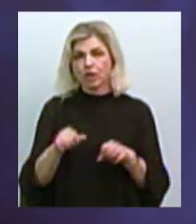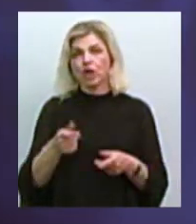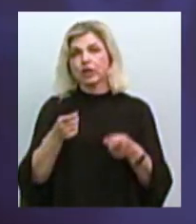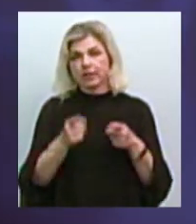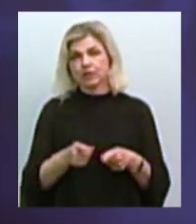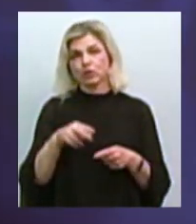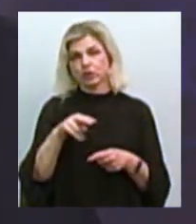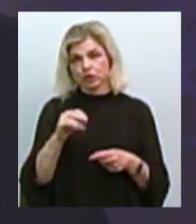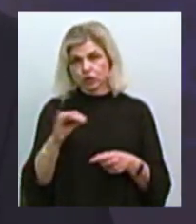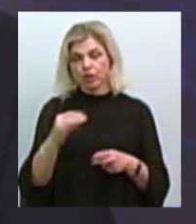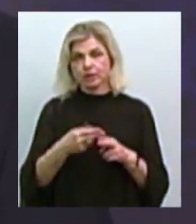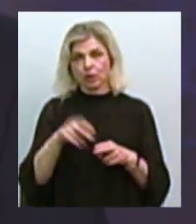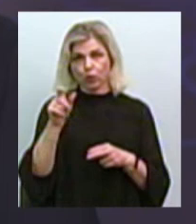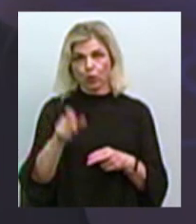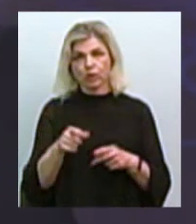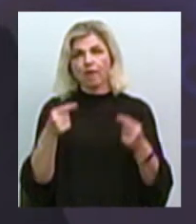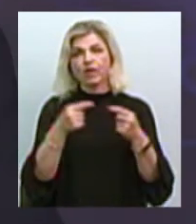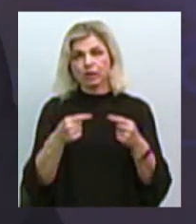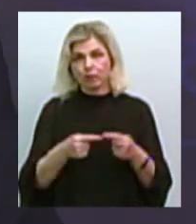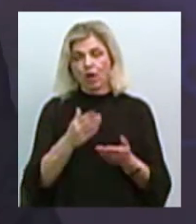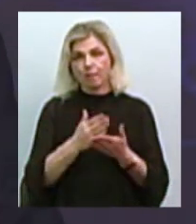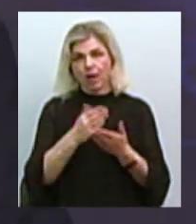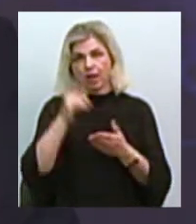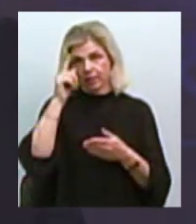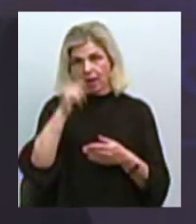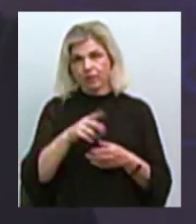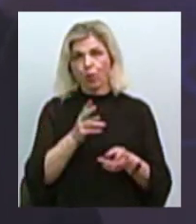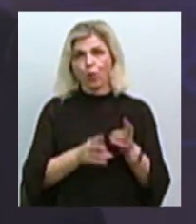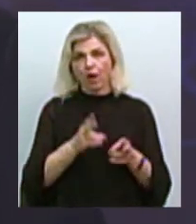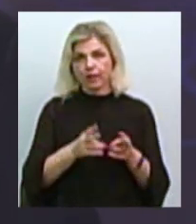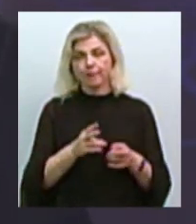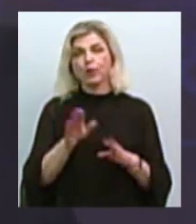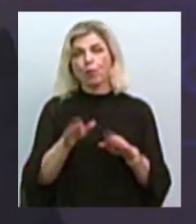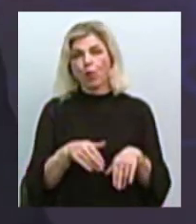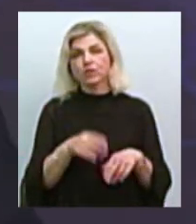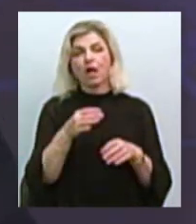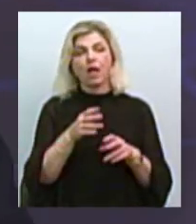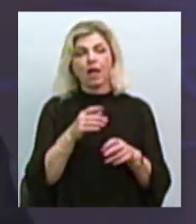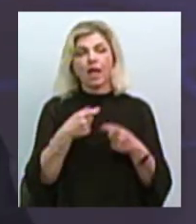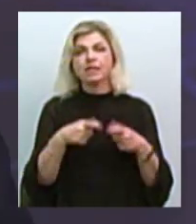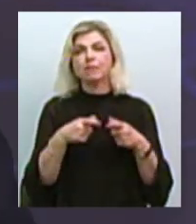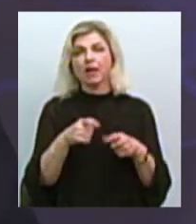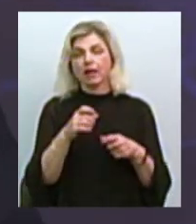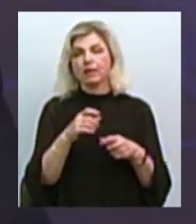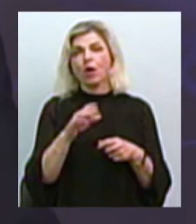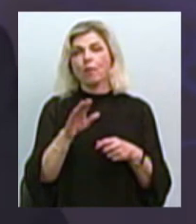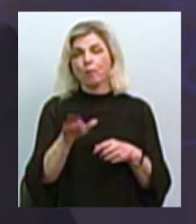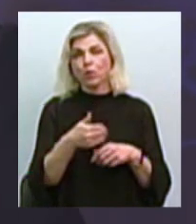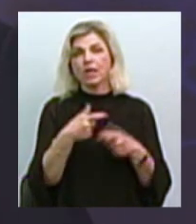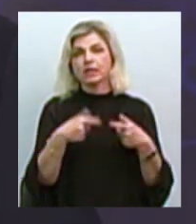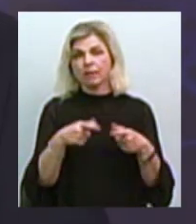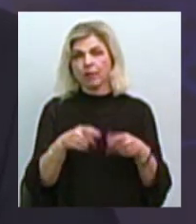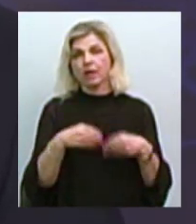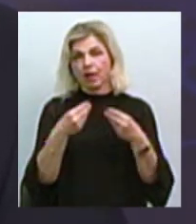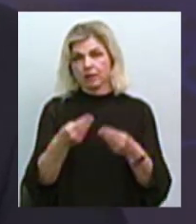ця людина відповідає і має навики кухаря. Після того, як відповідні експерти після іспиту дають